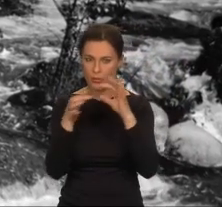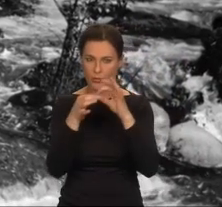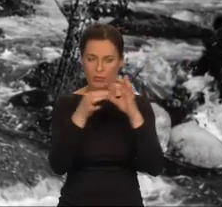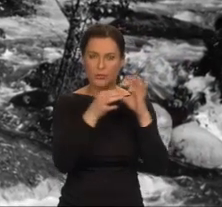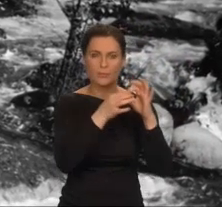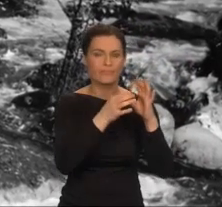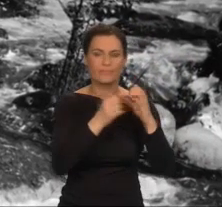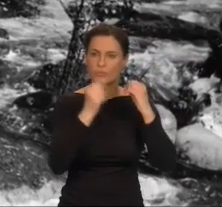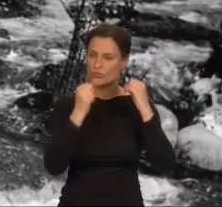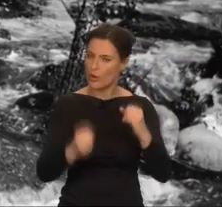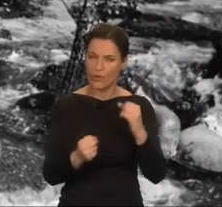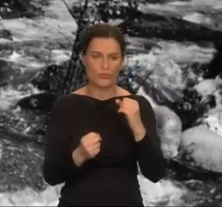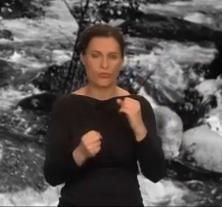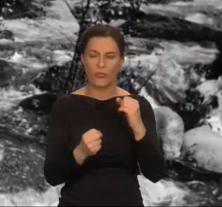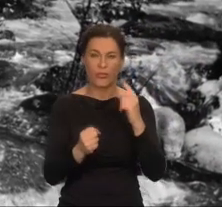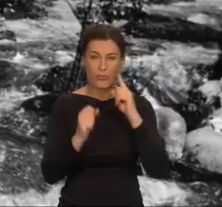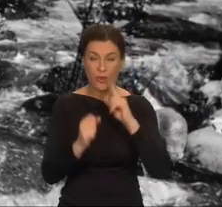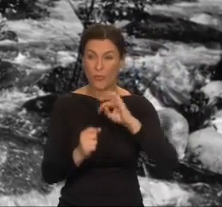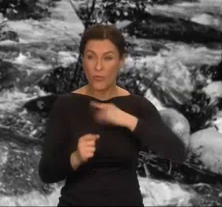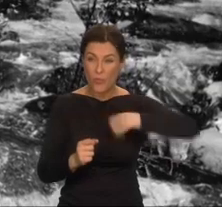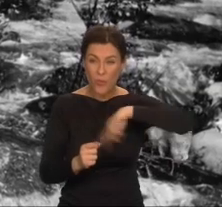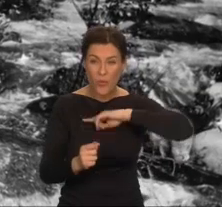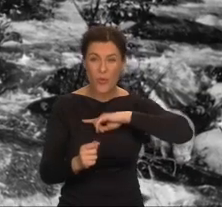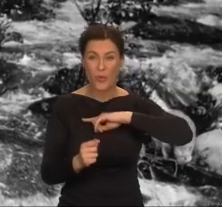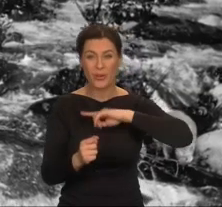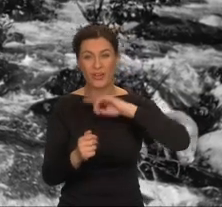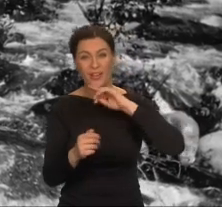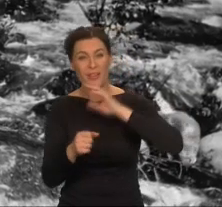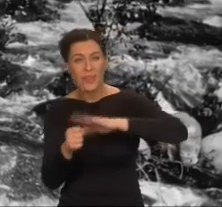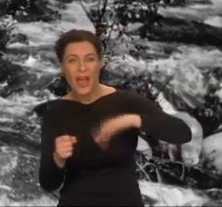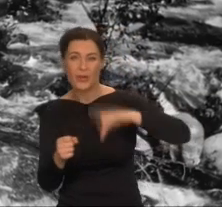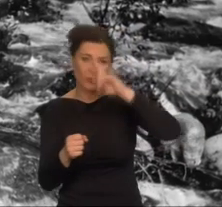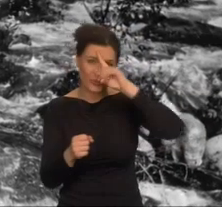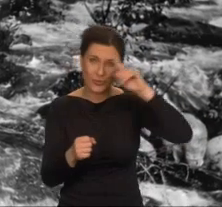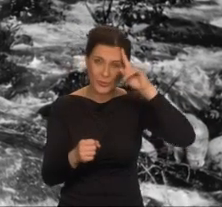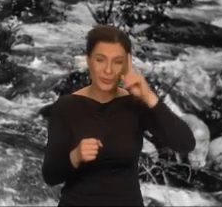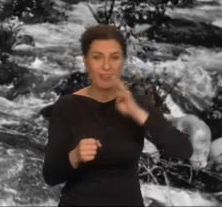Trudno mi było przyznać, że mój naród popełnił coś tak strasznego.